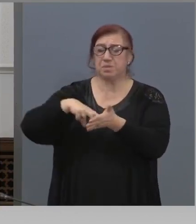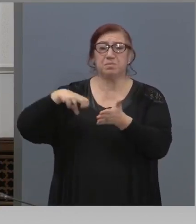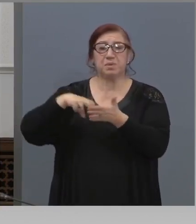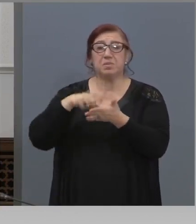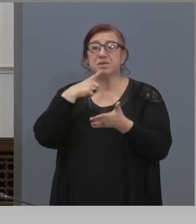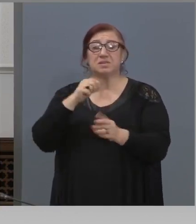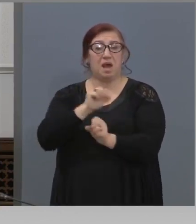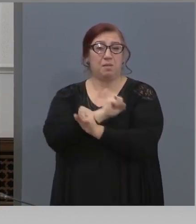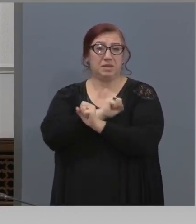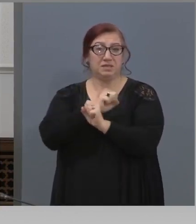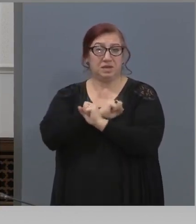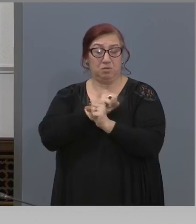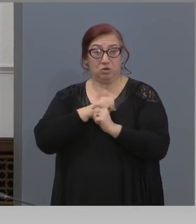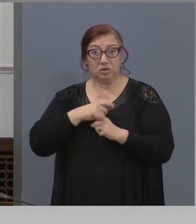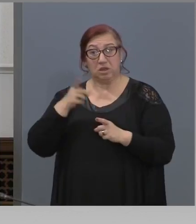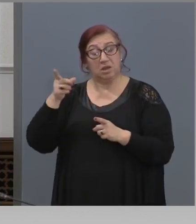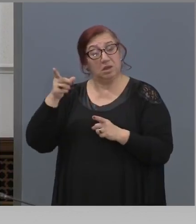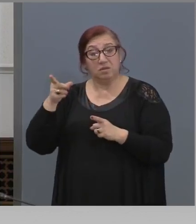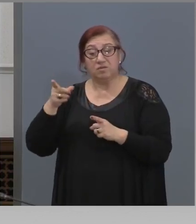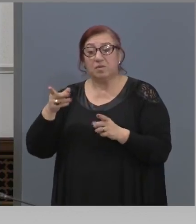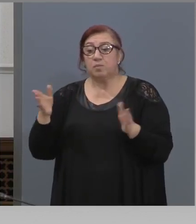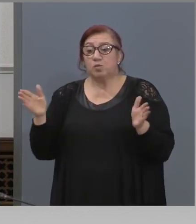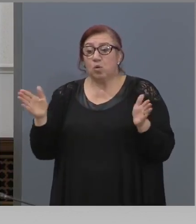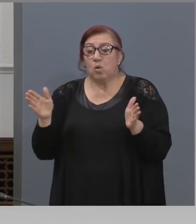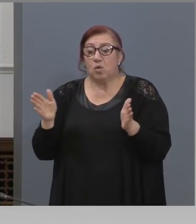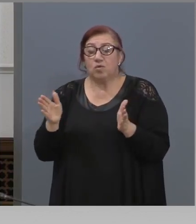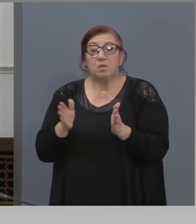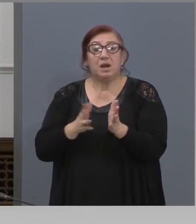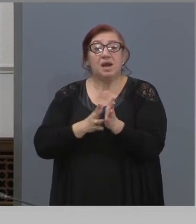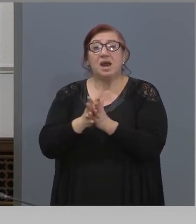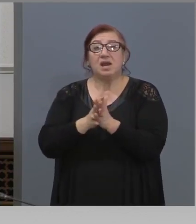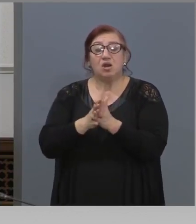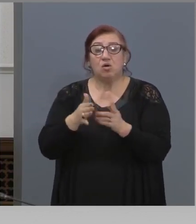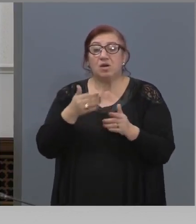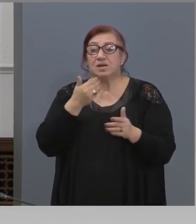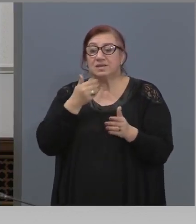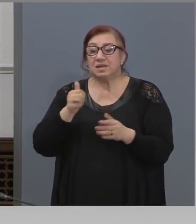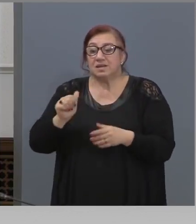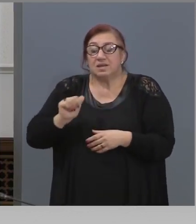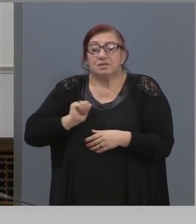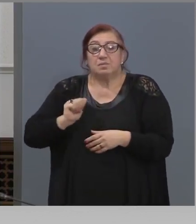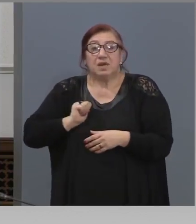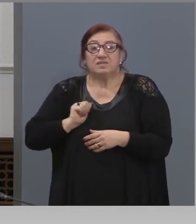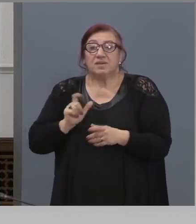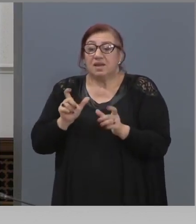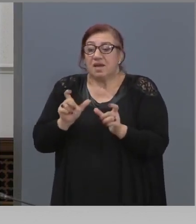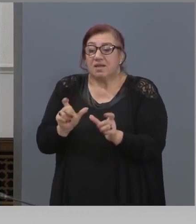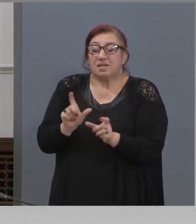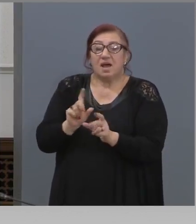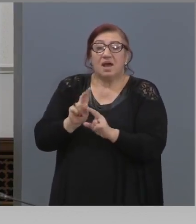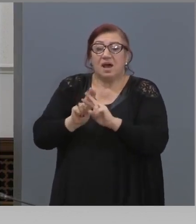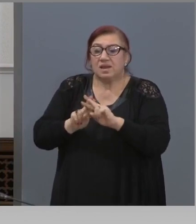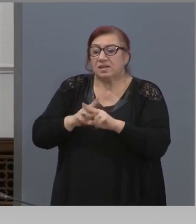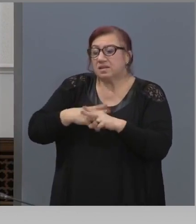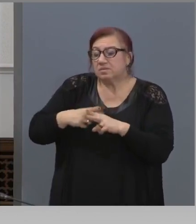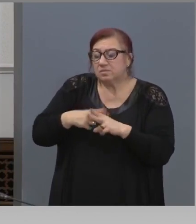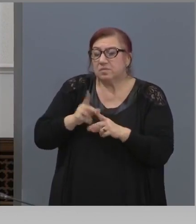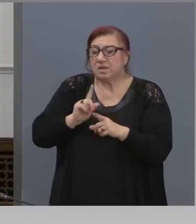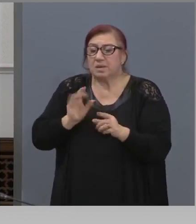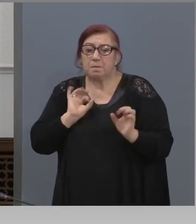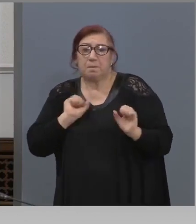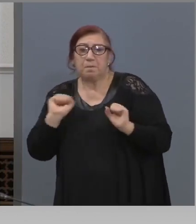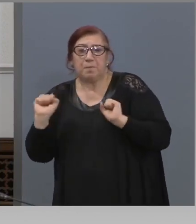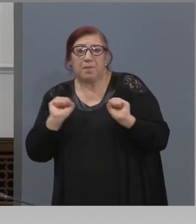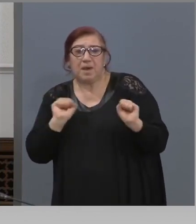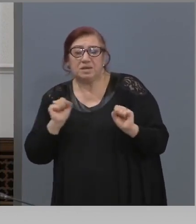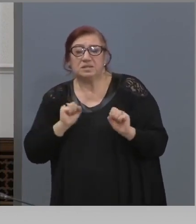са повече, без това и много са намалели хората заради спазването на карантината в църквите. Само те е действително,